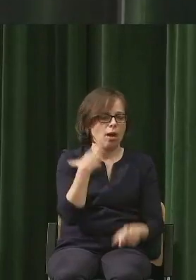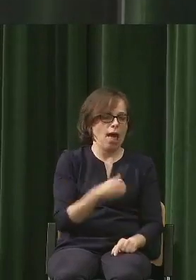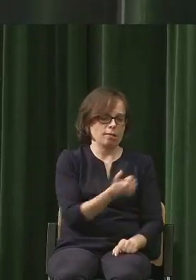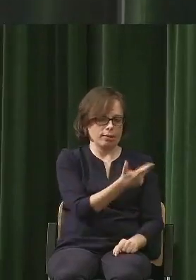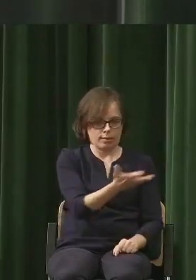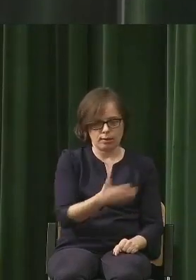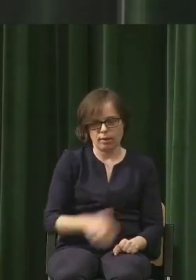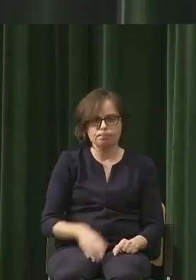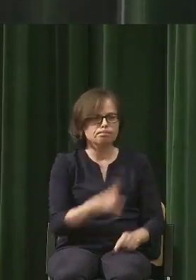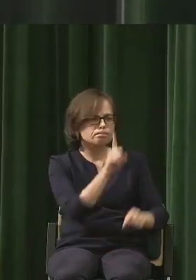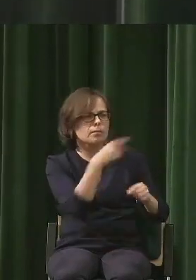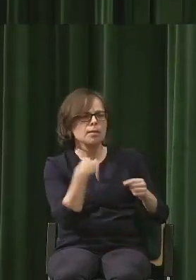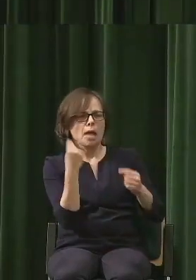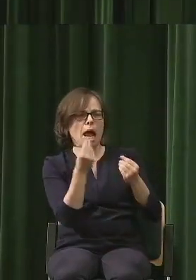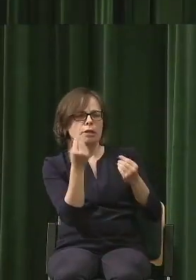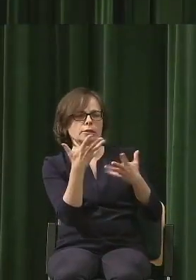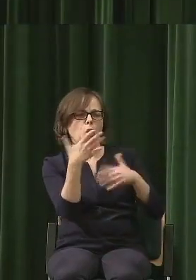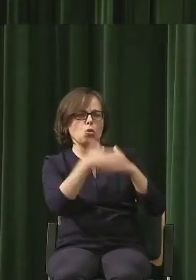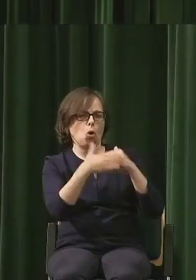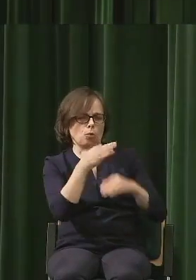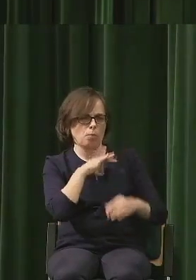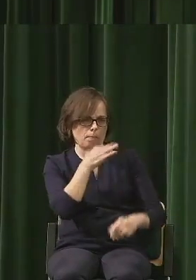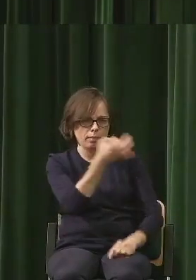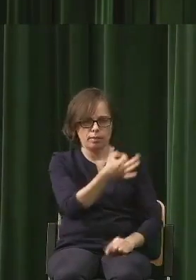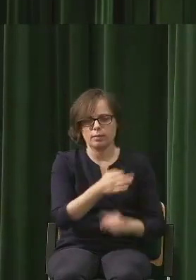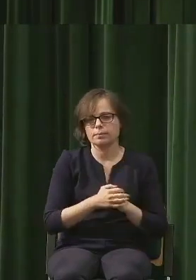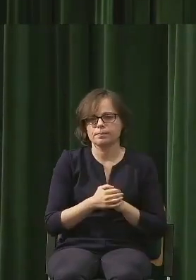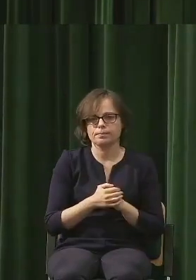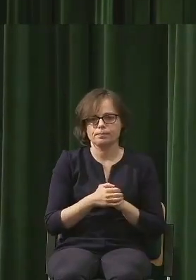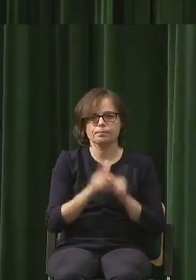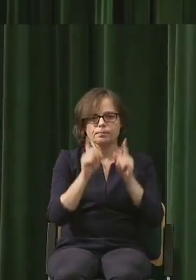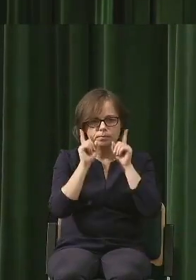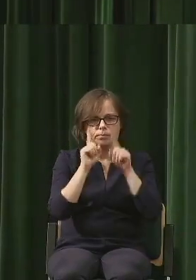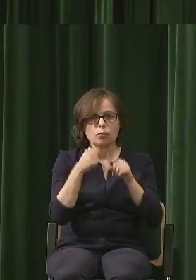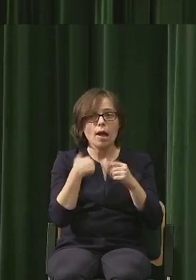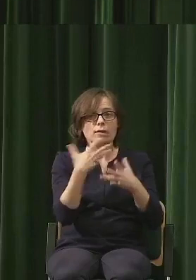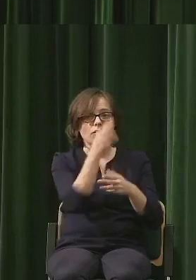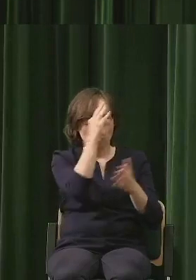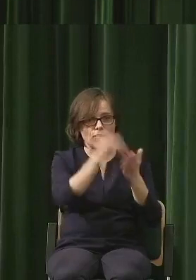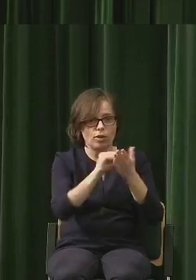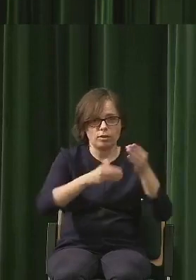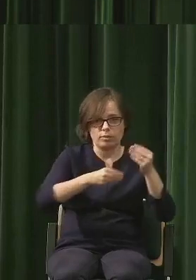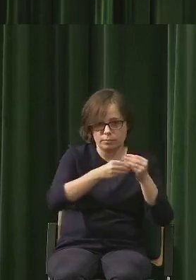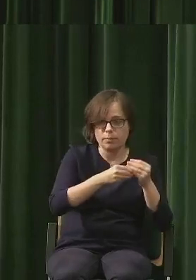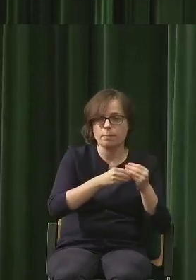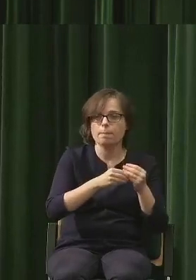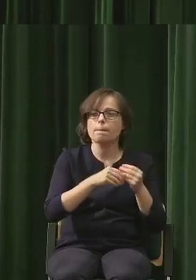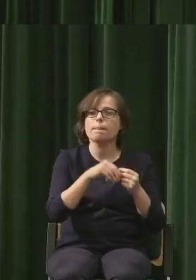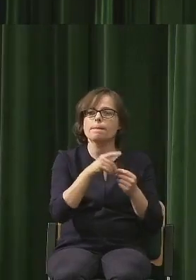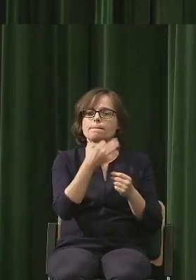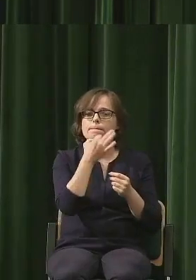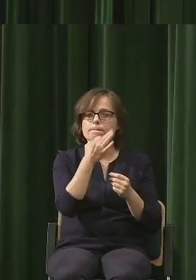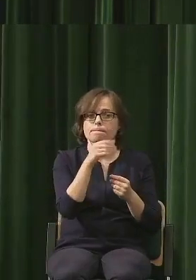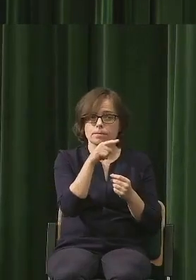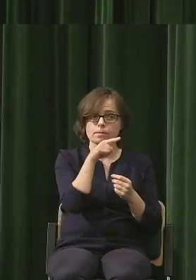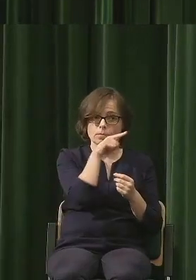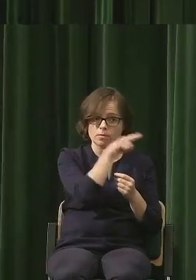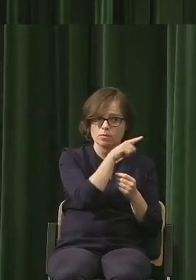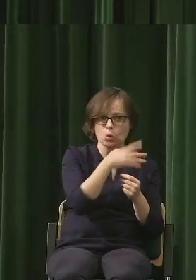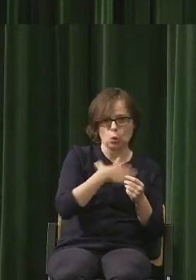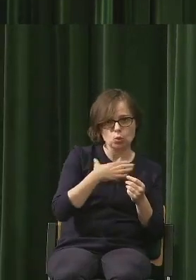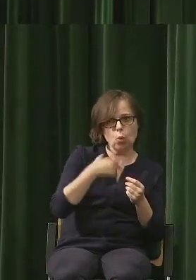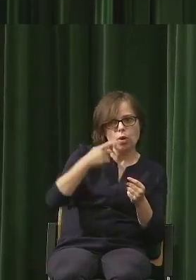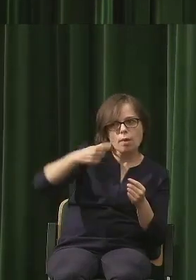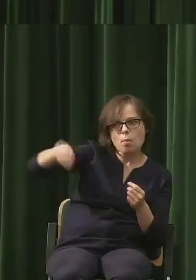dokończę kwestię właśnie, bo do tego doświadczenia chciałem się odwołać. Na ile pan widzi właśnie w nich jakąś zmianę?